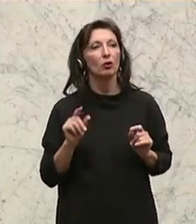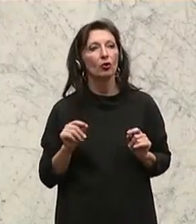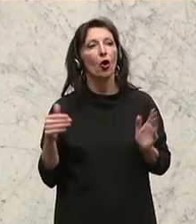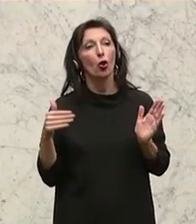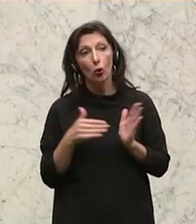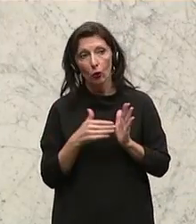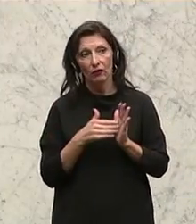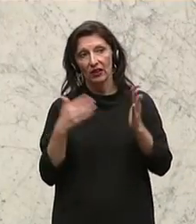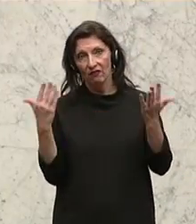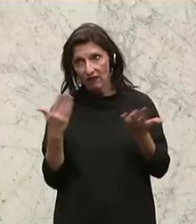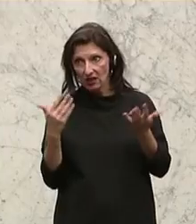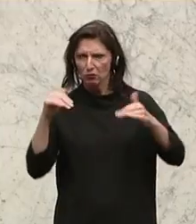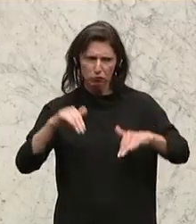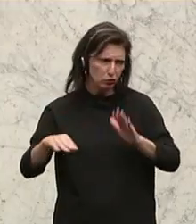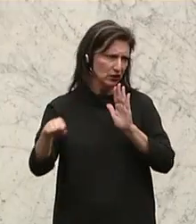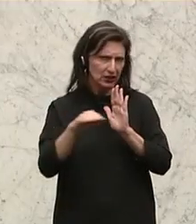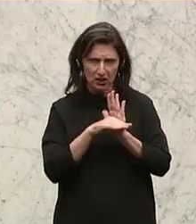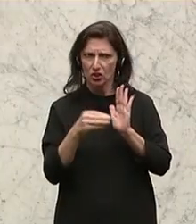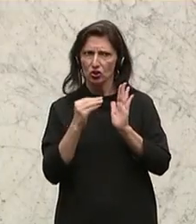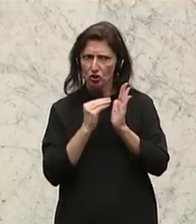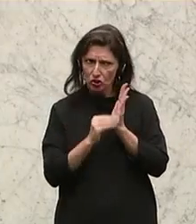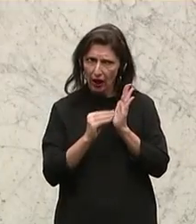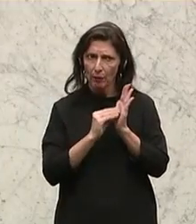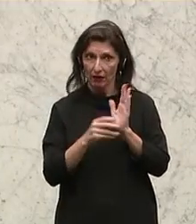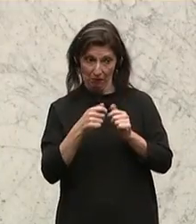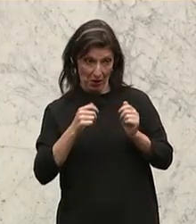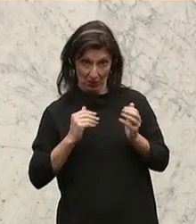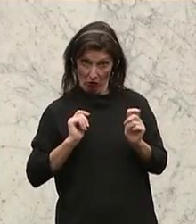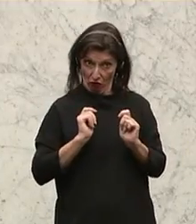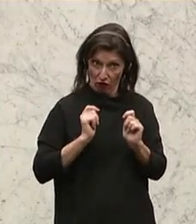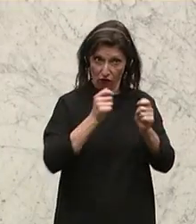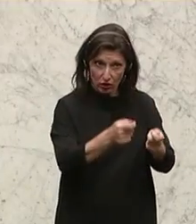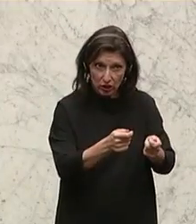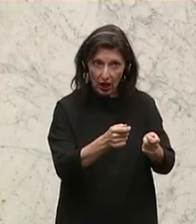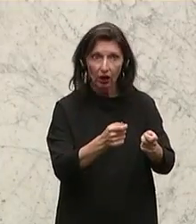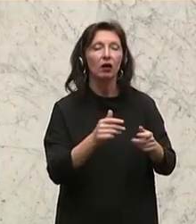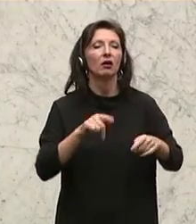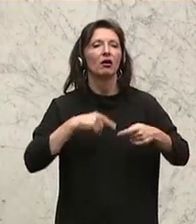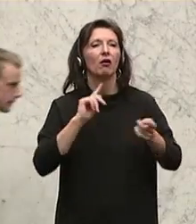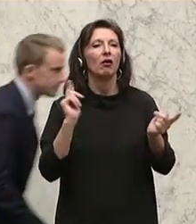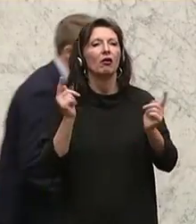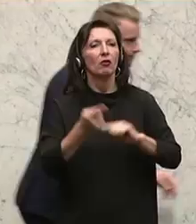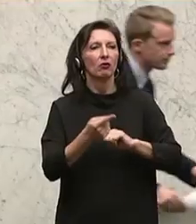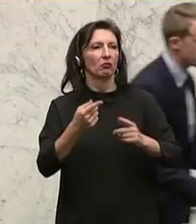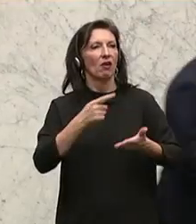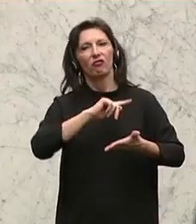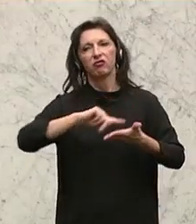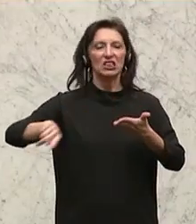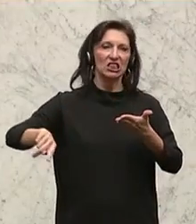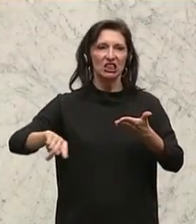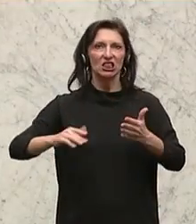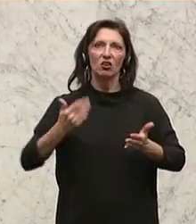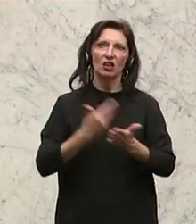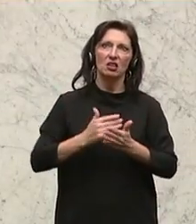gesetzlich festzulegen, wenn die Maßnahmen vorgeschlagen werden, dann ist ein Verzicht keine Art, das Ganze